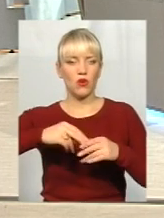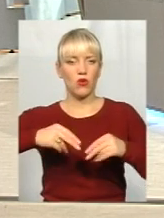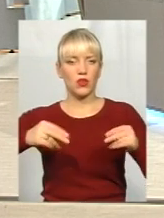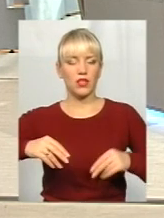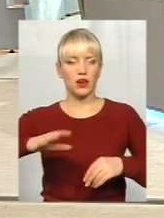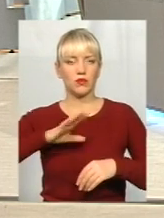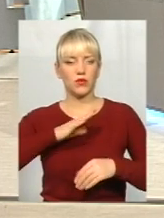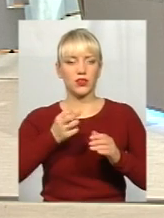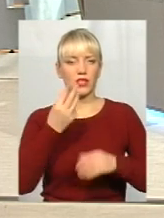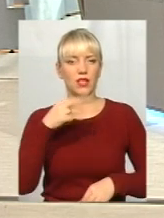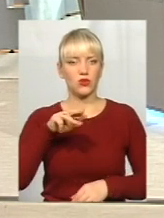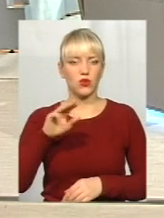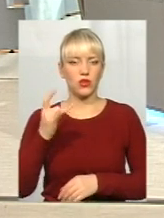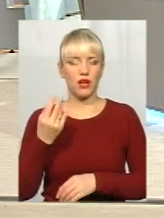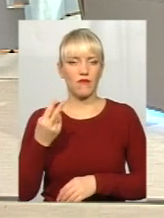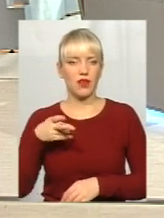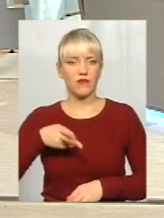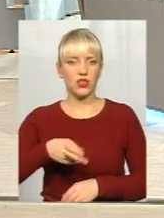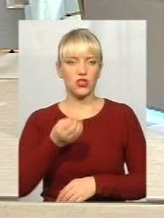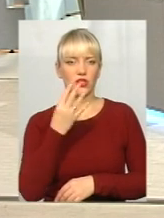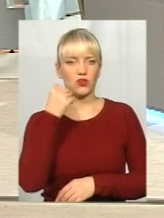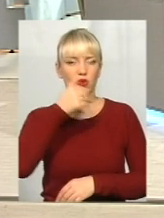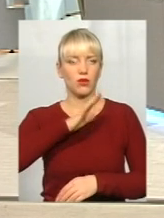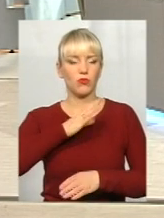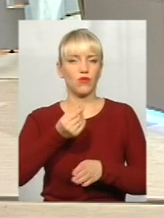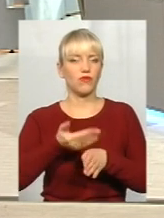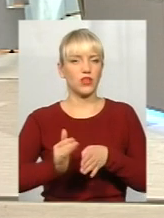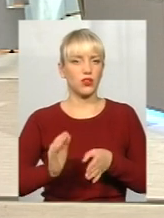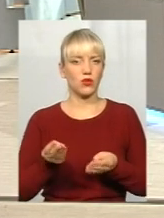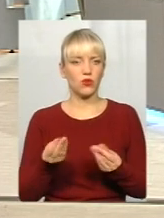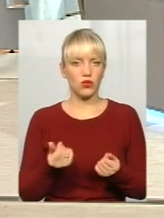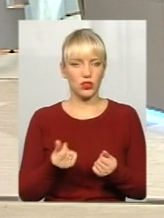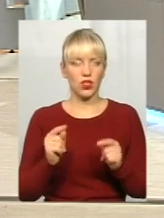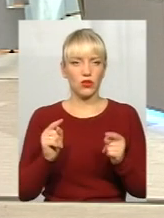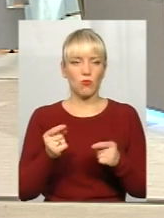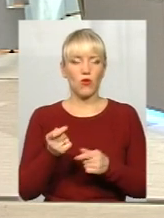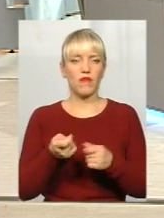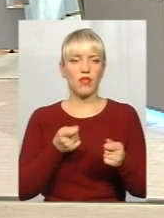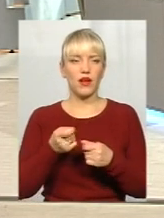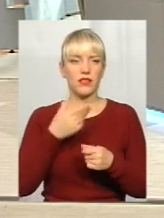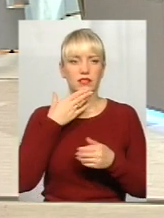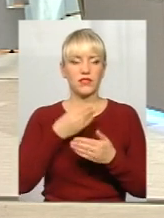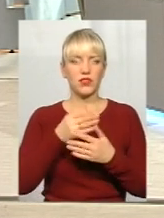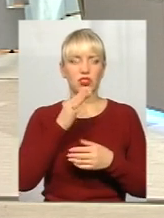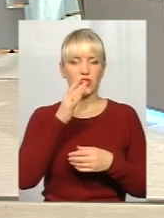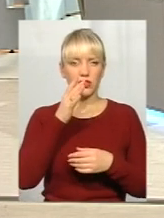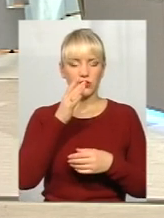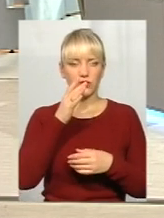13 травня 2014 року в Брусселі, виділив кошти. Тому влада свого часу поступила.